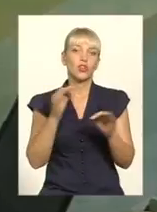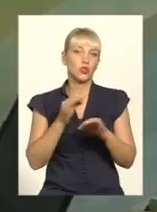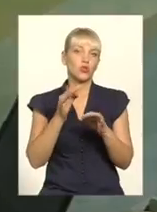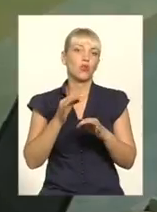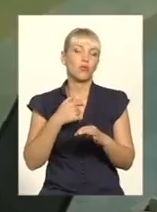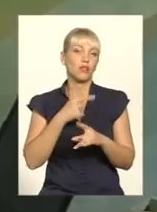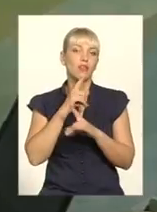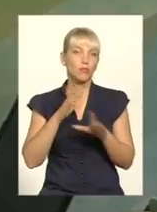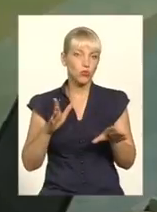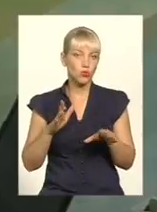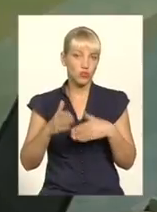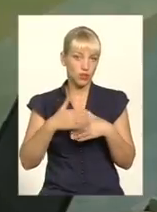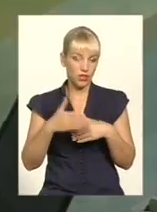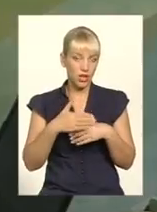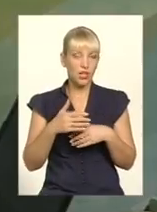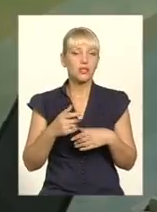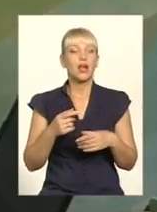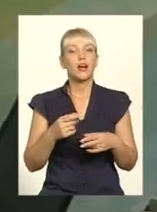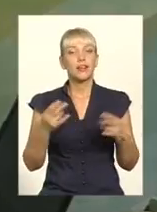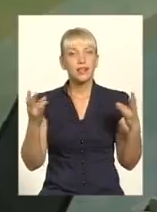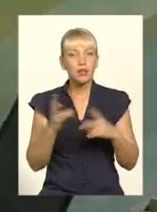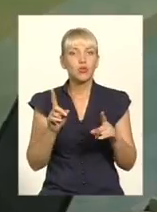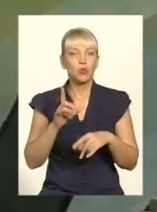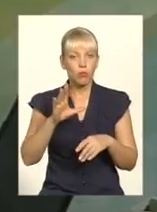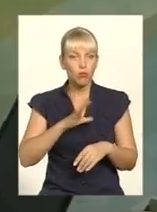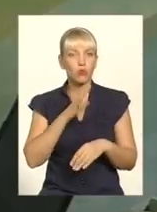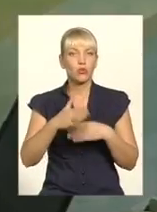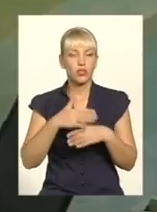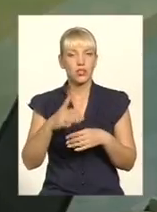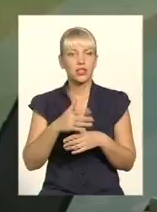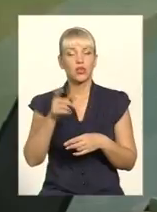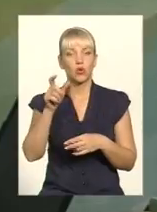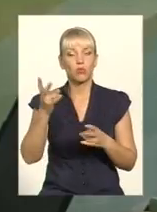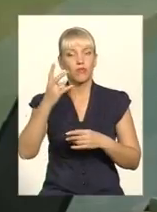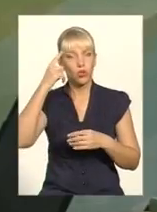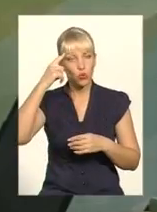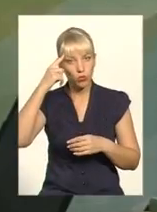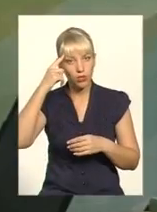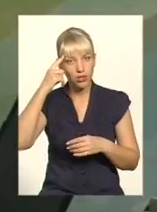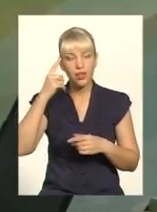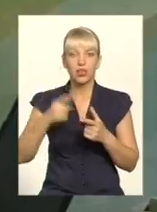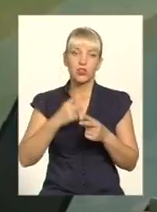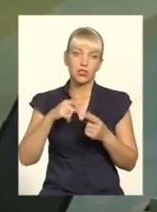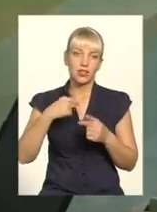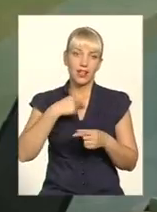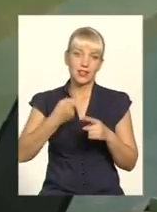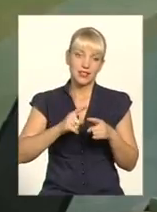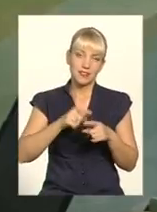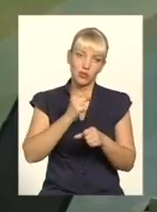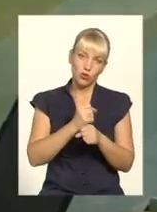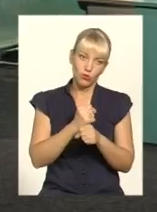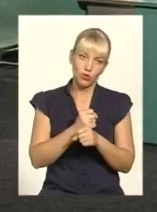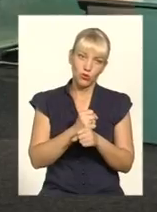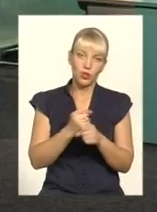дію повинно слідувати наказання. Тоді людина повинна думати, чи я це зроблю, чи все-таки подумає і скаже, ні,